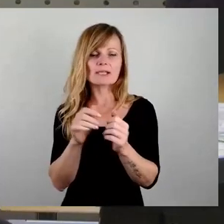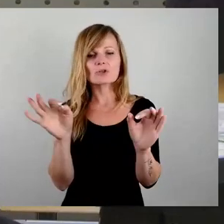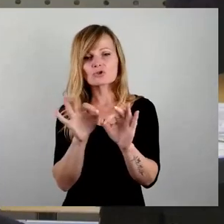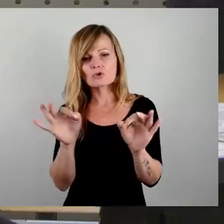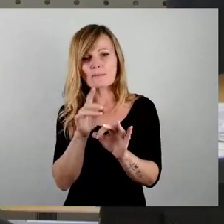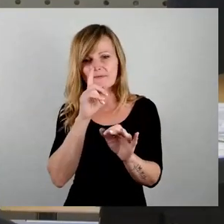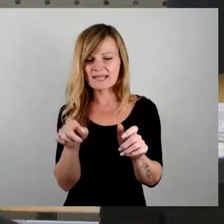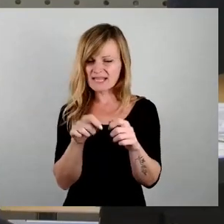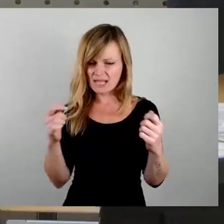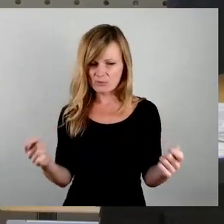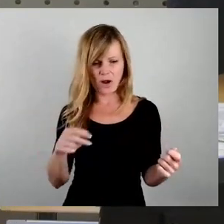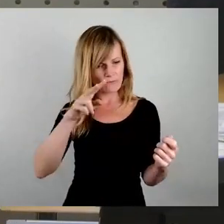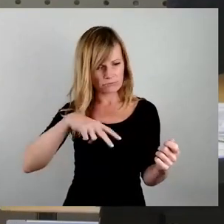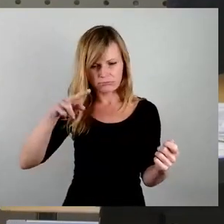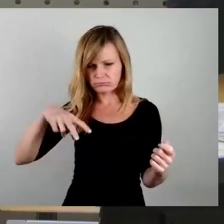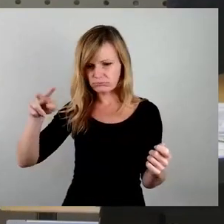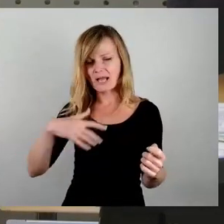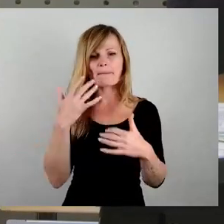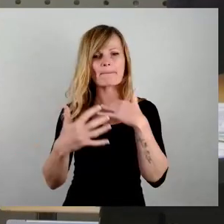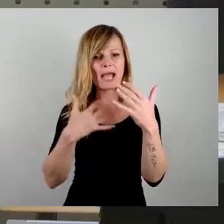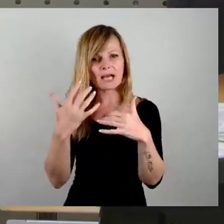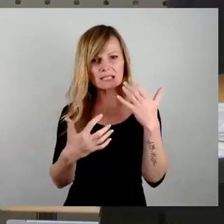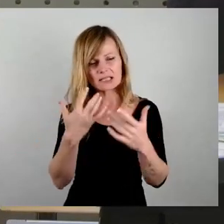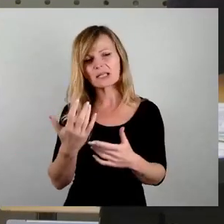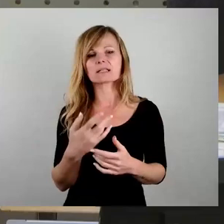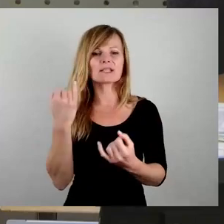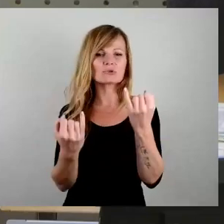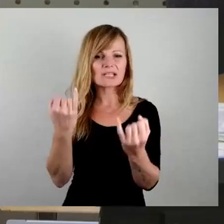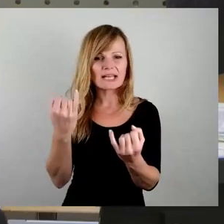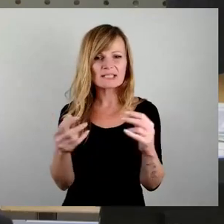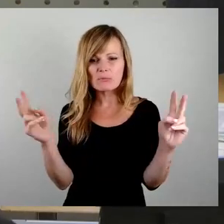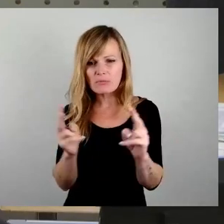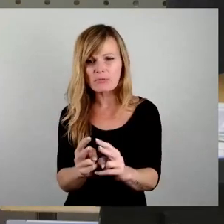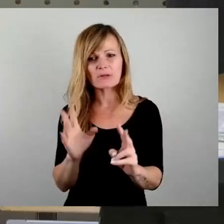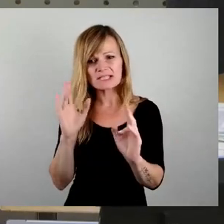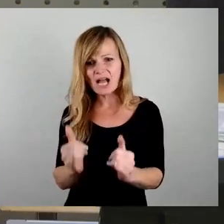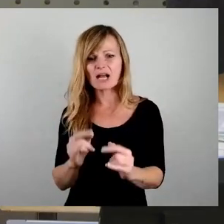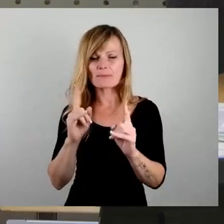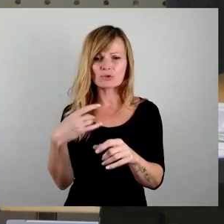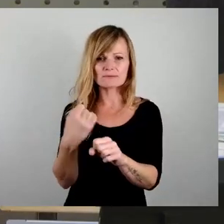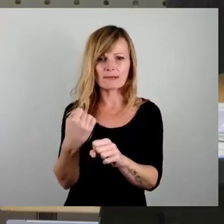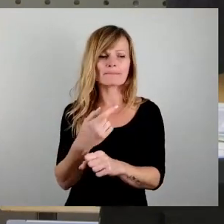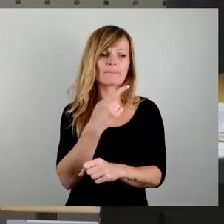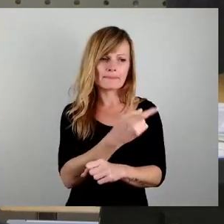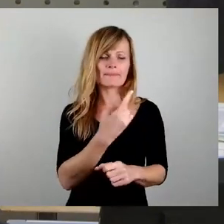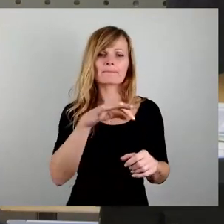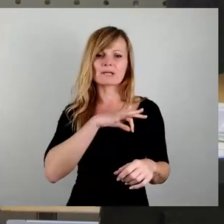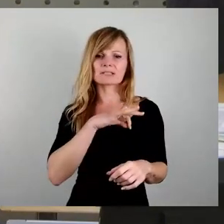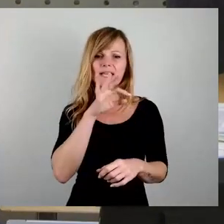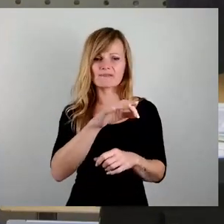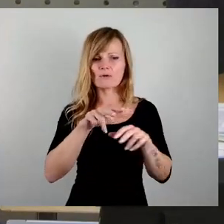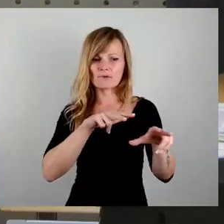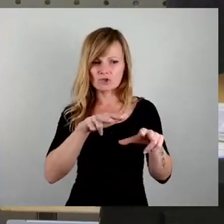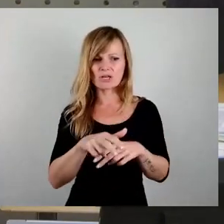ab das Märchen von der Deindustrialisierung steht, dann sagt sie, ja, stimmt, da müssen wir was tun. Sie sind eine Partei für die Wirtschaft und eine Partei für die